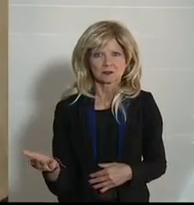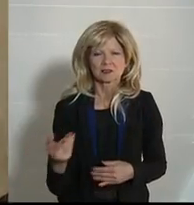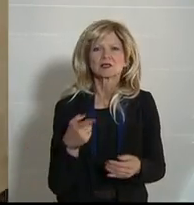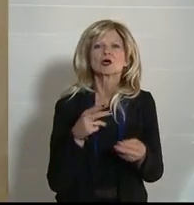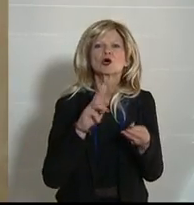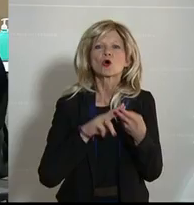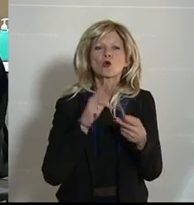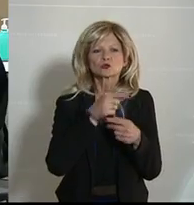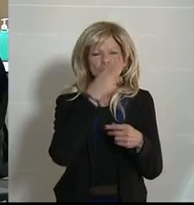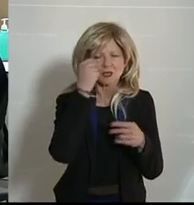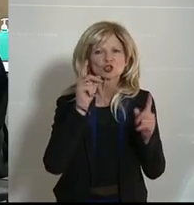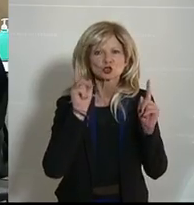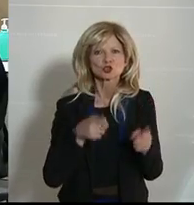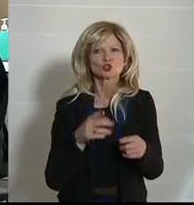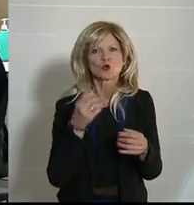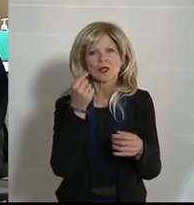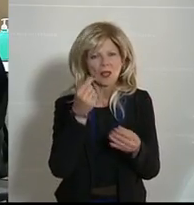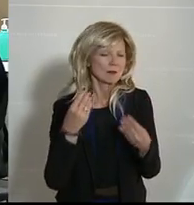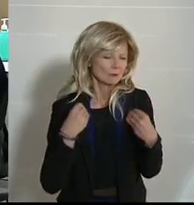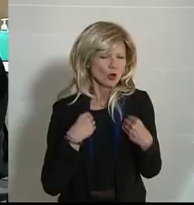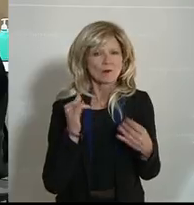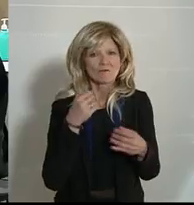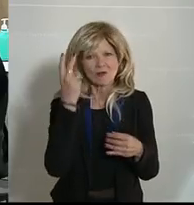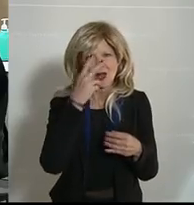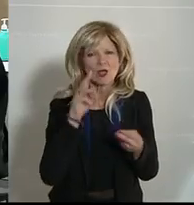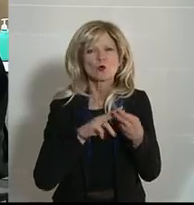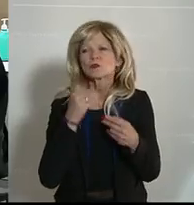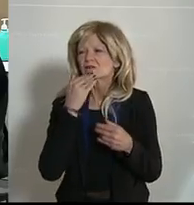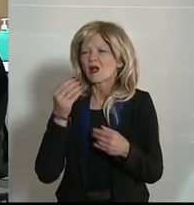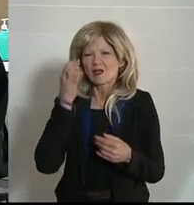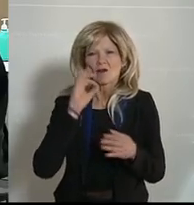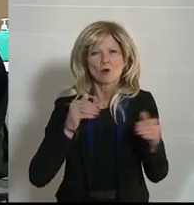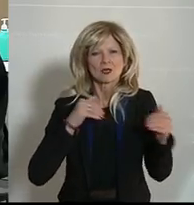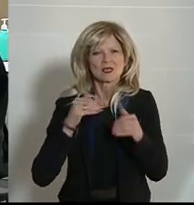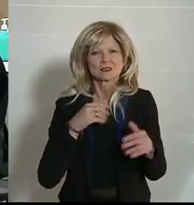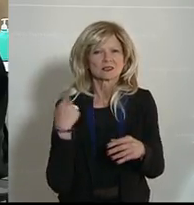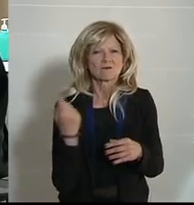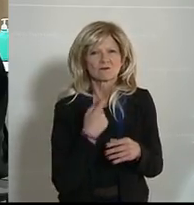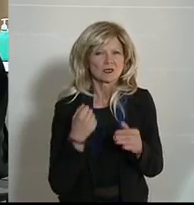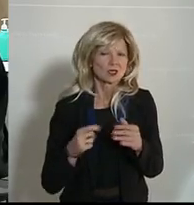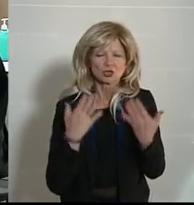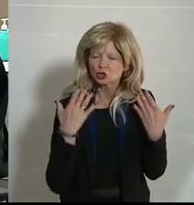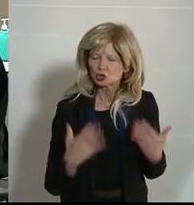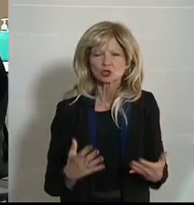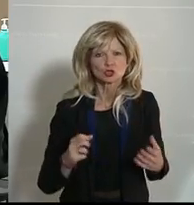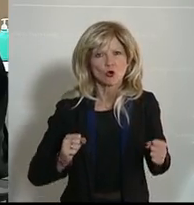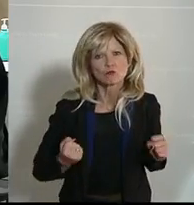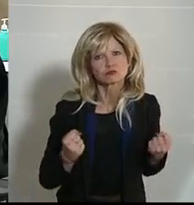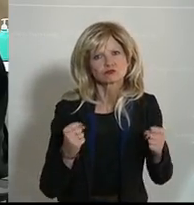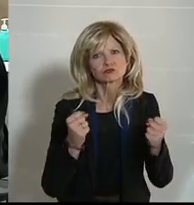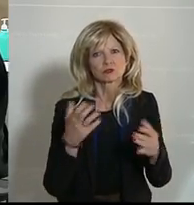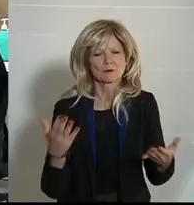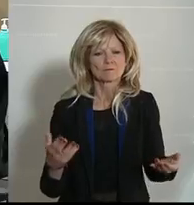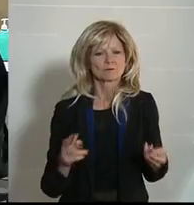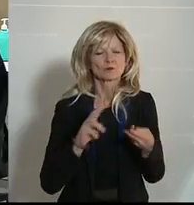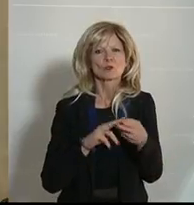Geld kommen. Und ich danke auch der Frau Minister, dass wir hier mit aller Kraft dahinter sind. Aber auch noch ein Wort zu den Pensionen der Bauern und